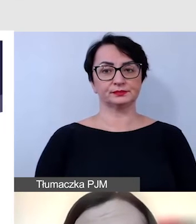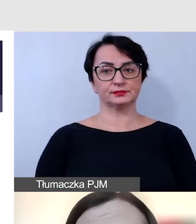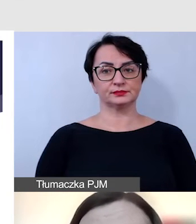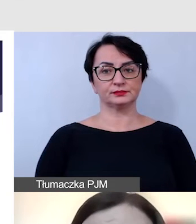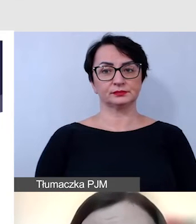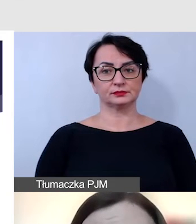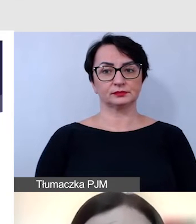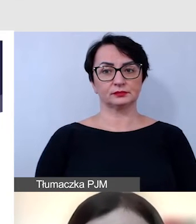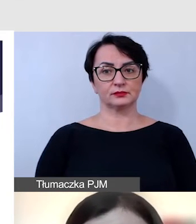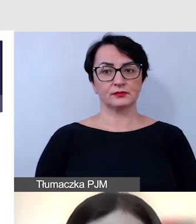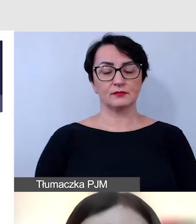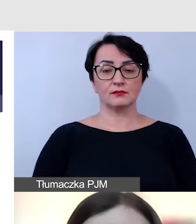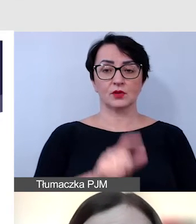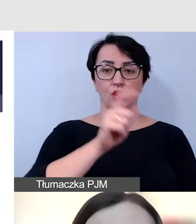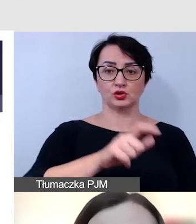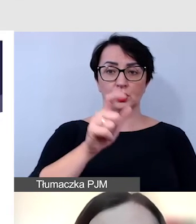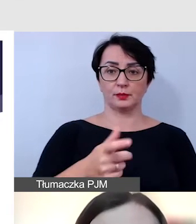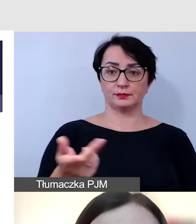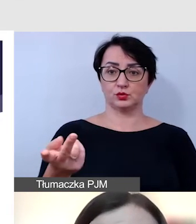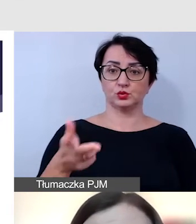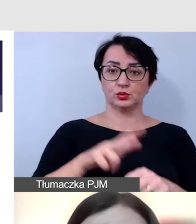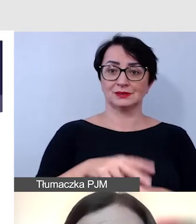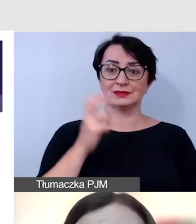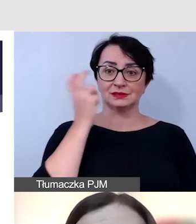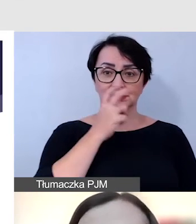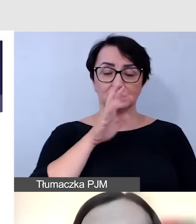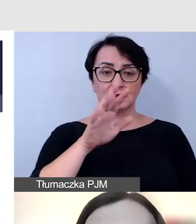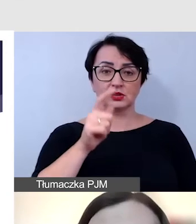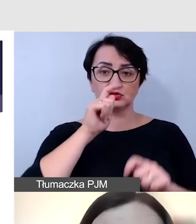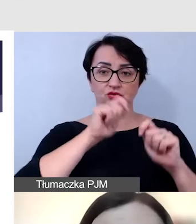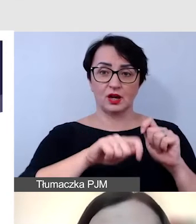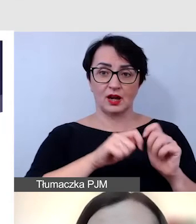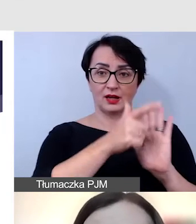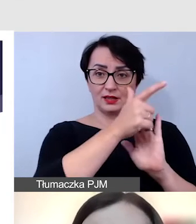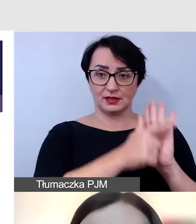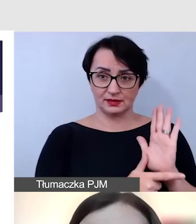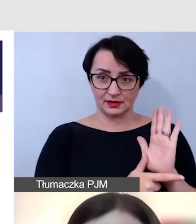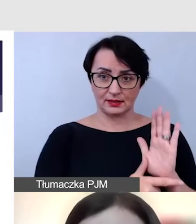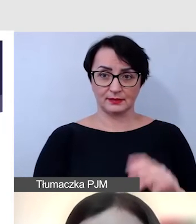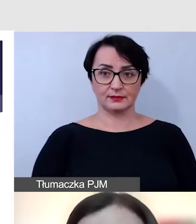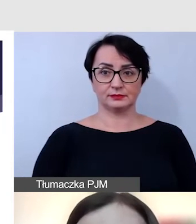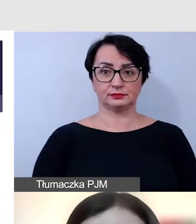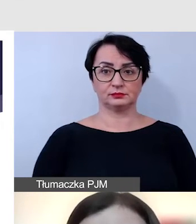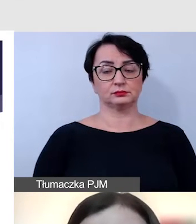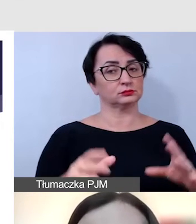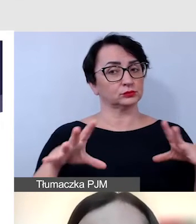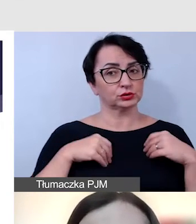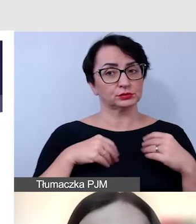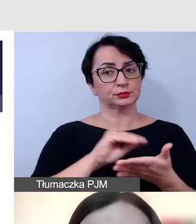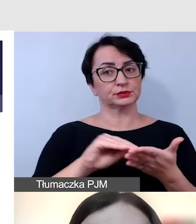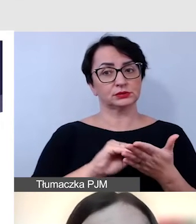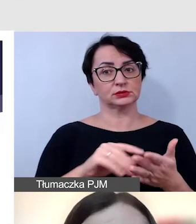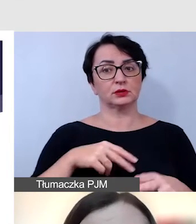Osoby zainteresowane checklistami mogą napisać do Fundacji